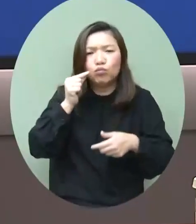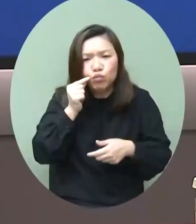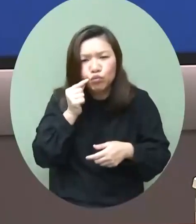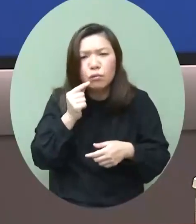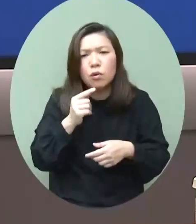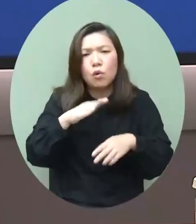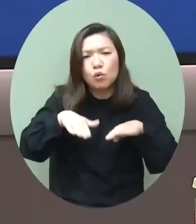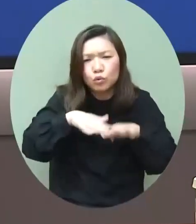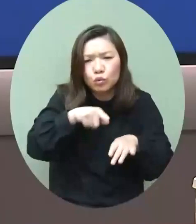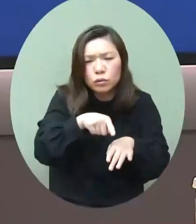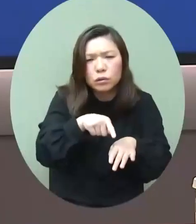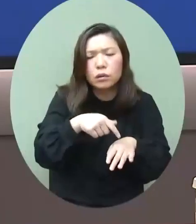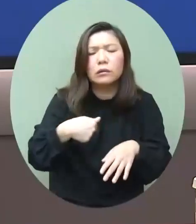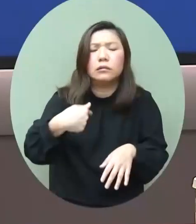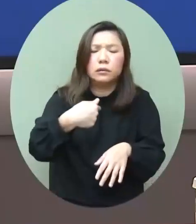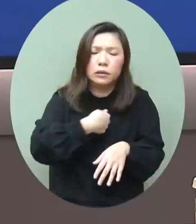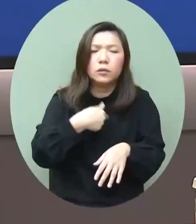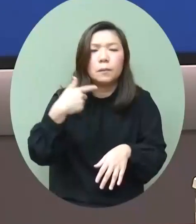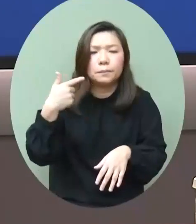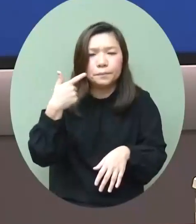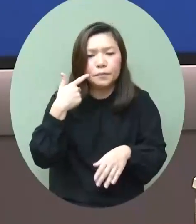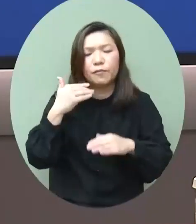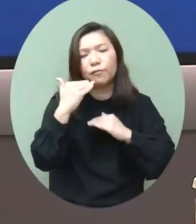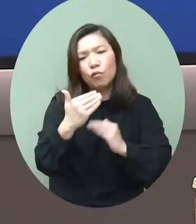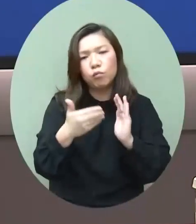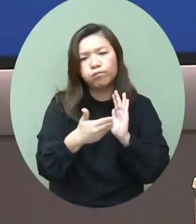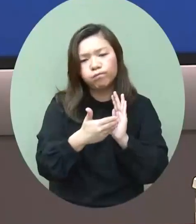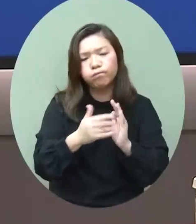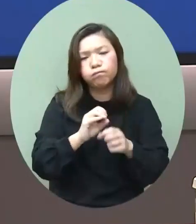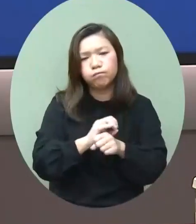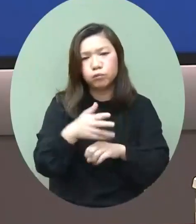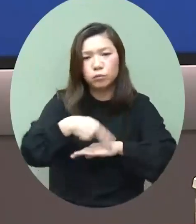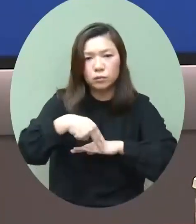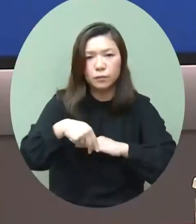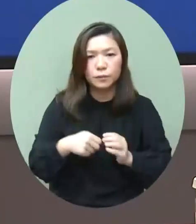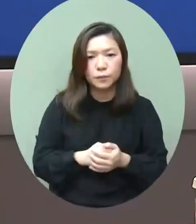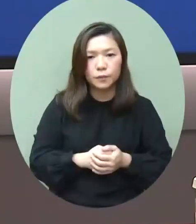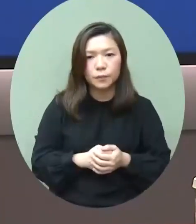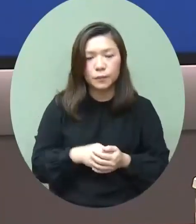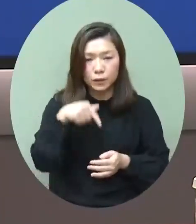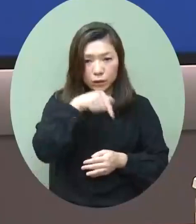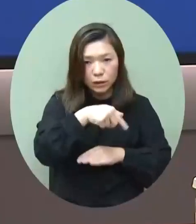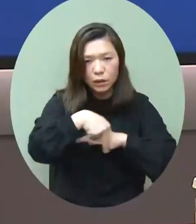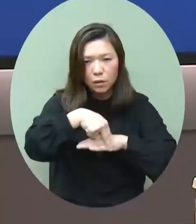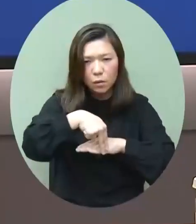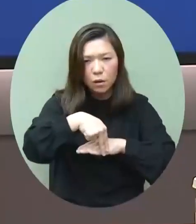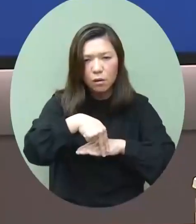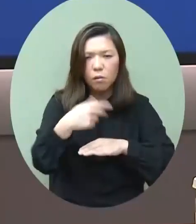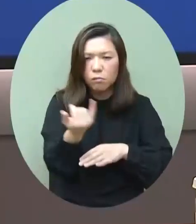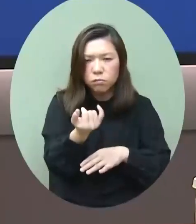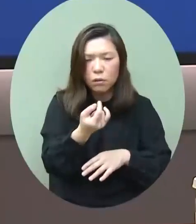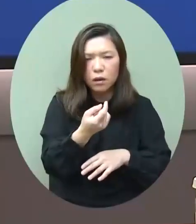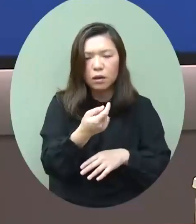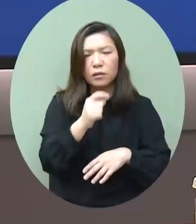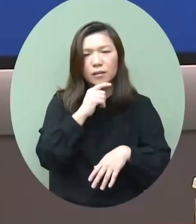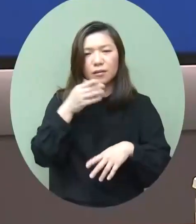前提之下亦都要採取一些防控疫情的措施這些措施或多或少對於